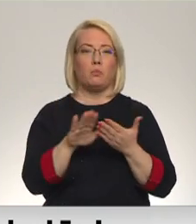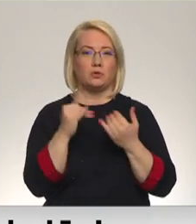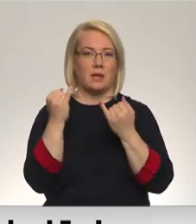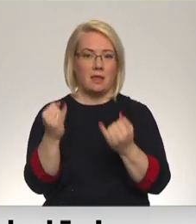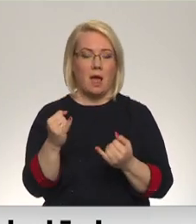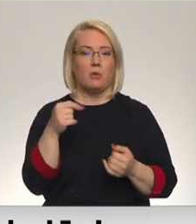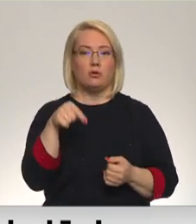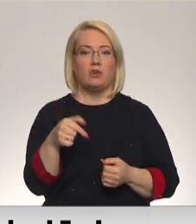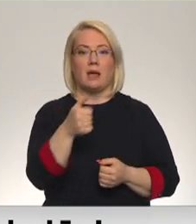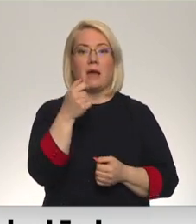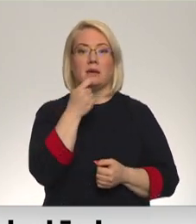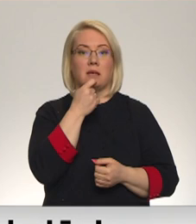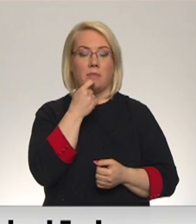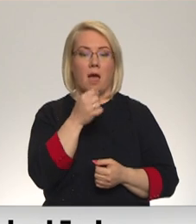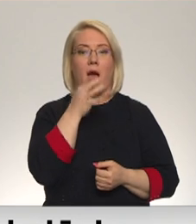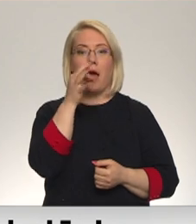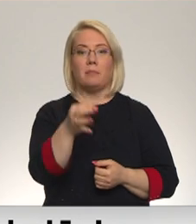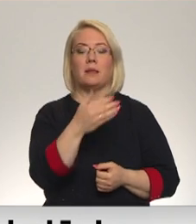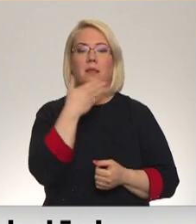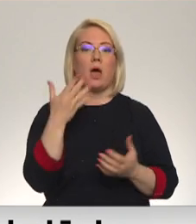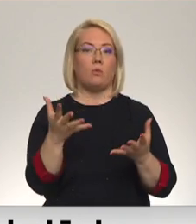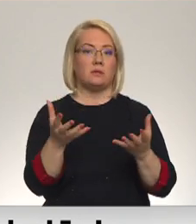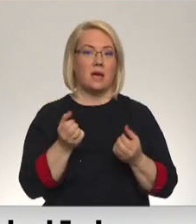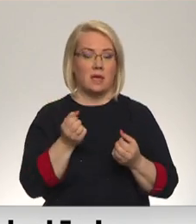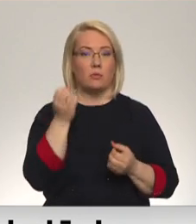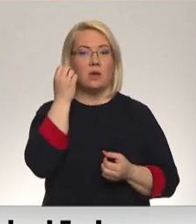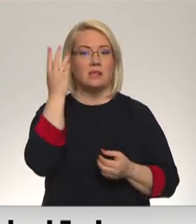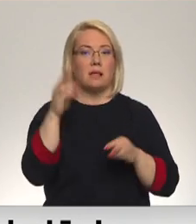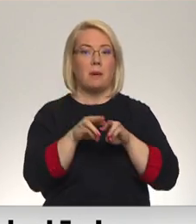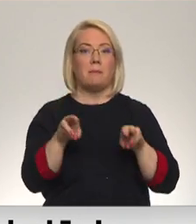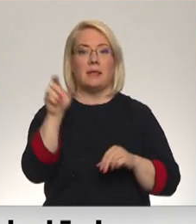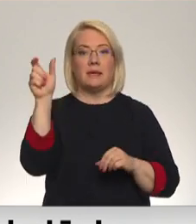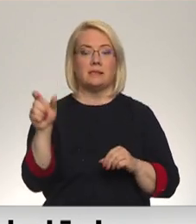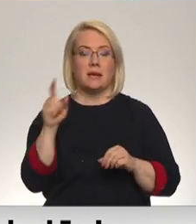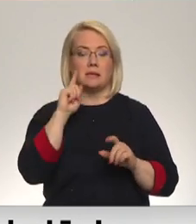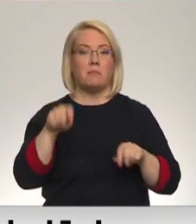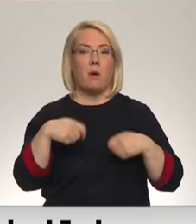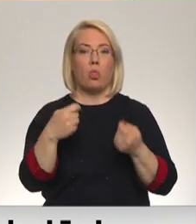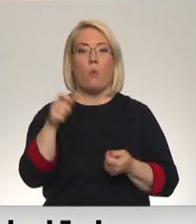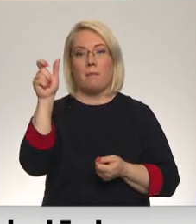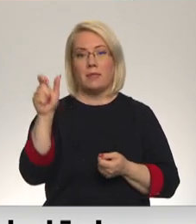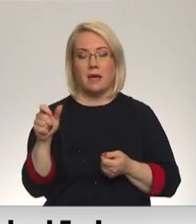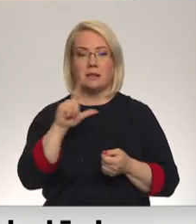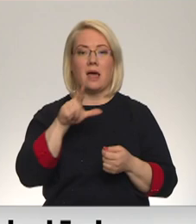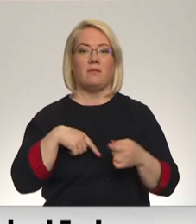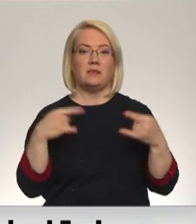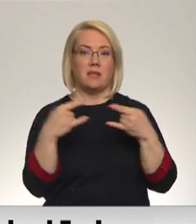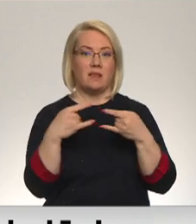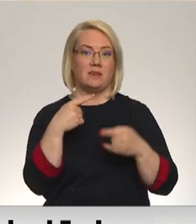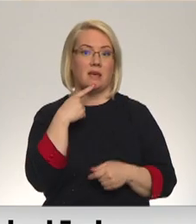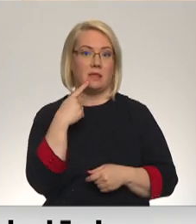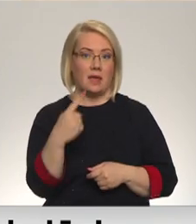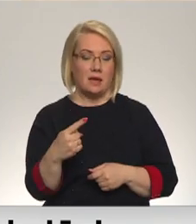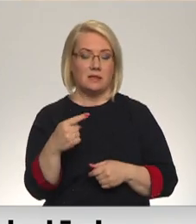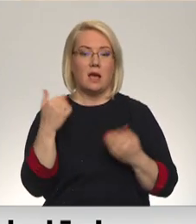gada septembra. Atbilda vēl nesots saņemta un izglītības ministras padomnieks Latvijas televīzijai jau norādīja, ka